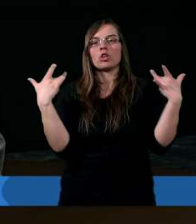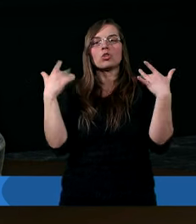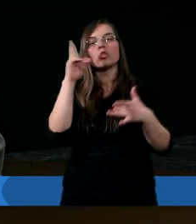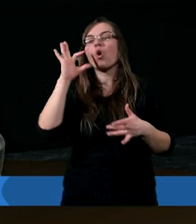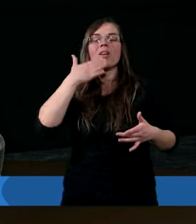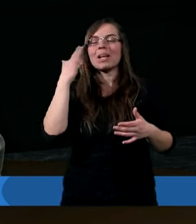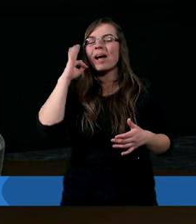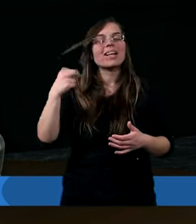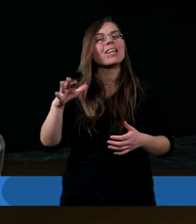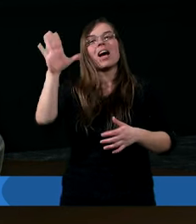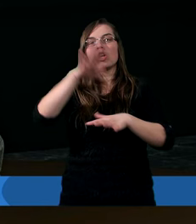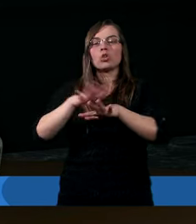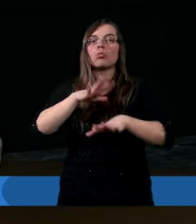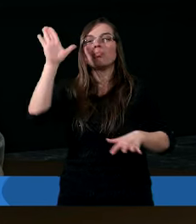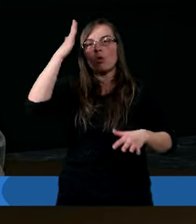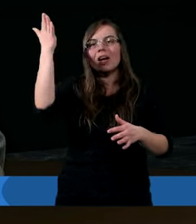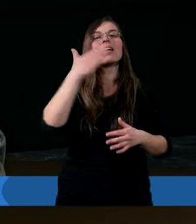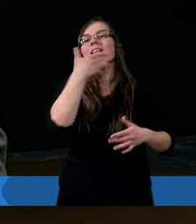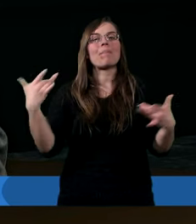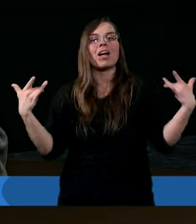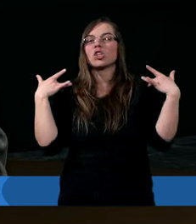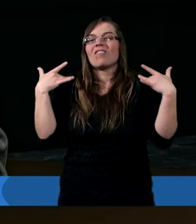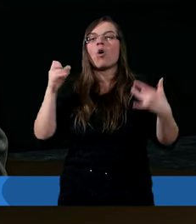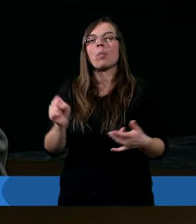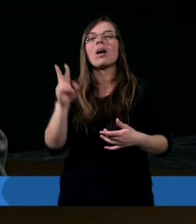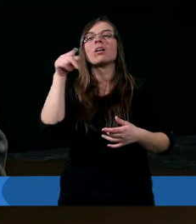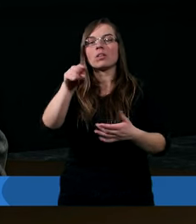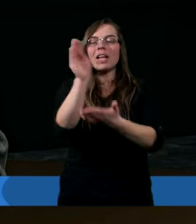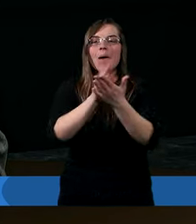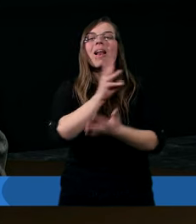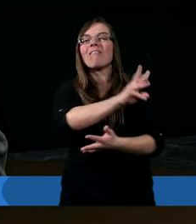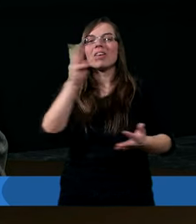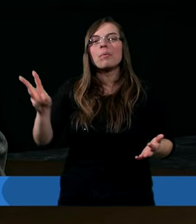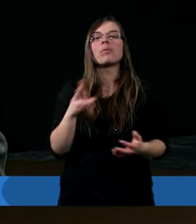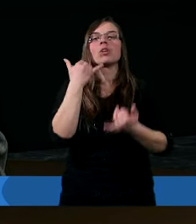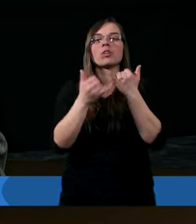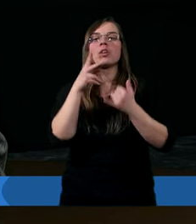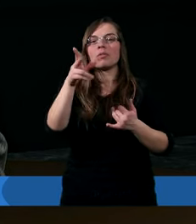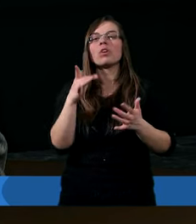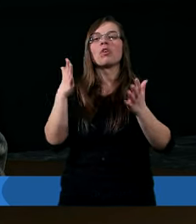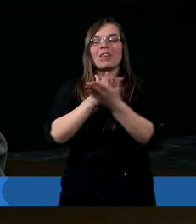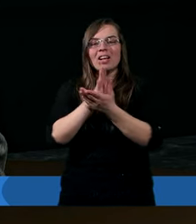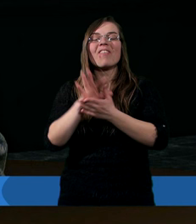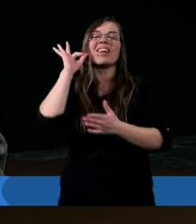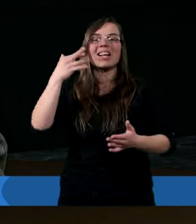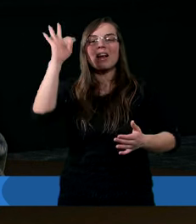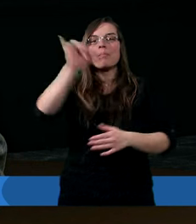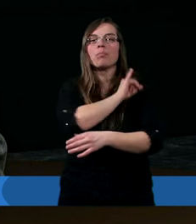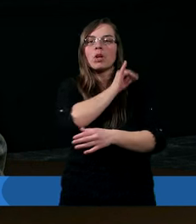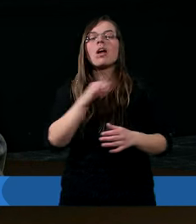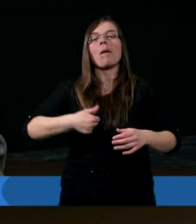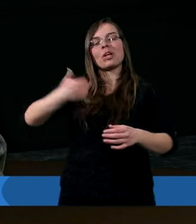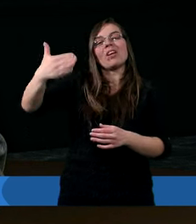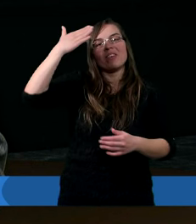żywot. Kto nie ma Syna Bożego, nie ma żywota. To napisałem wam, którzy wierzycie w imię Syna Bożego,